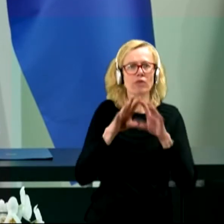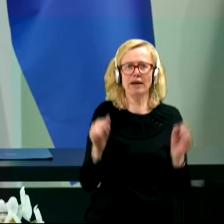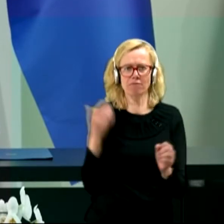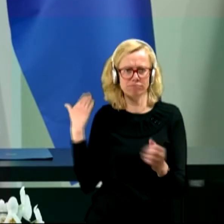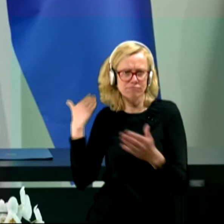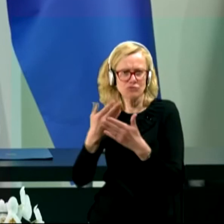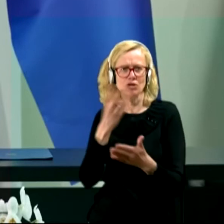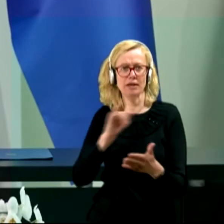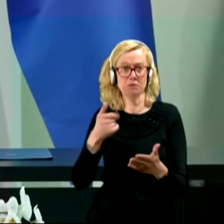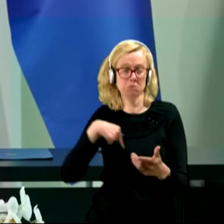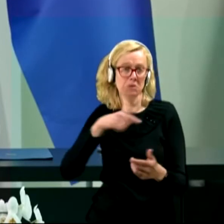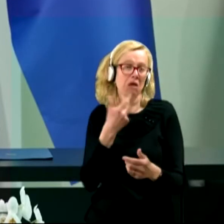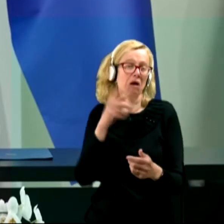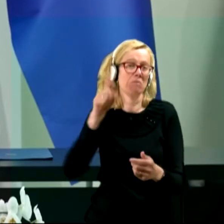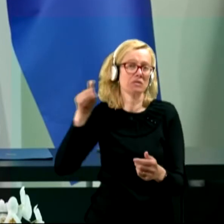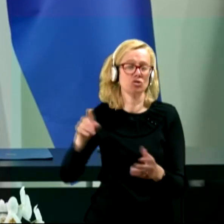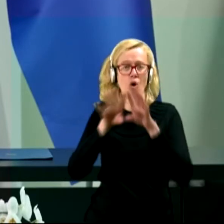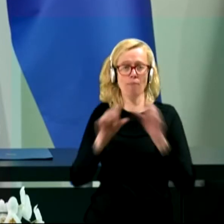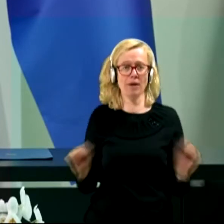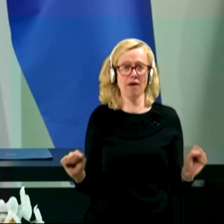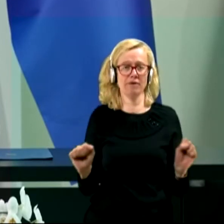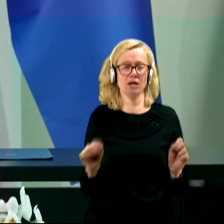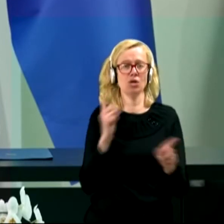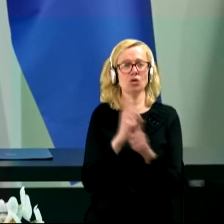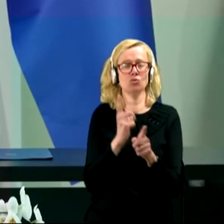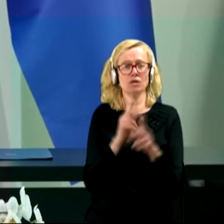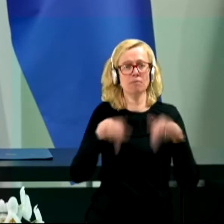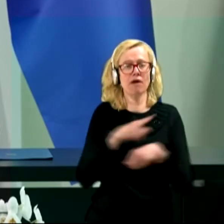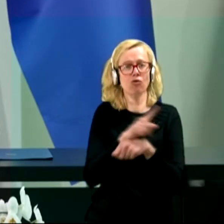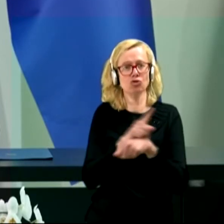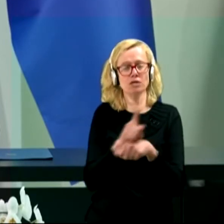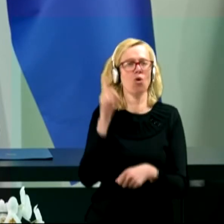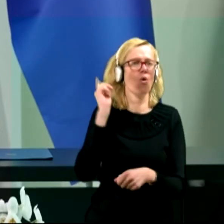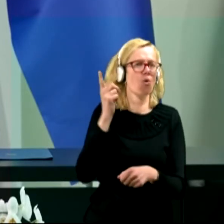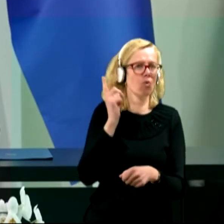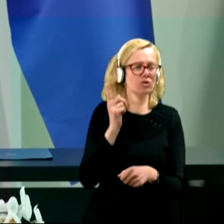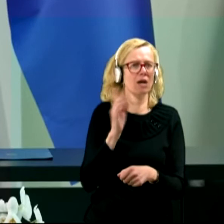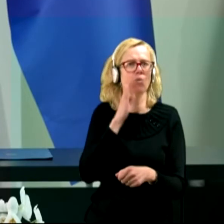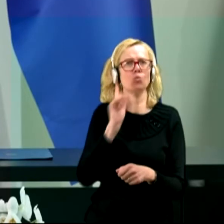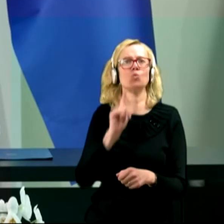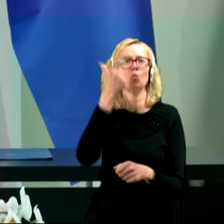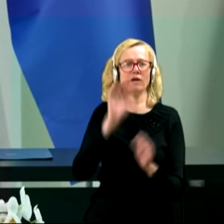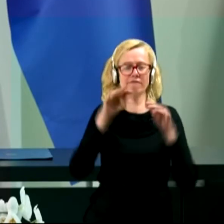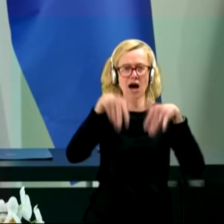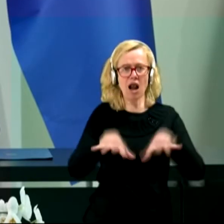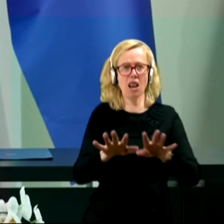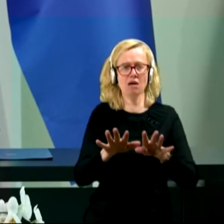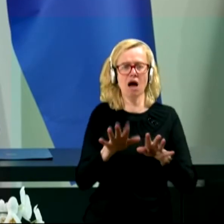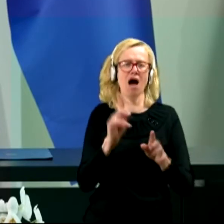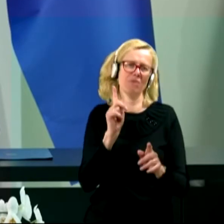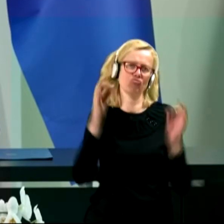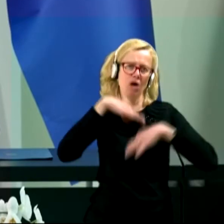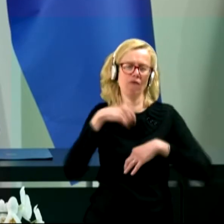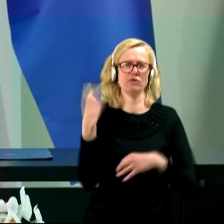v parih mesecih in tudi pravočasno opozarjali na drugi val, ki pa v Sloveniji žal